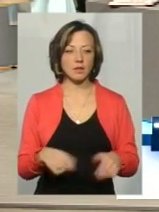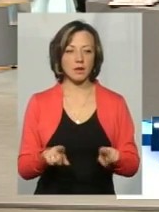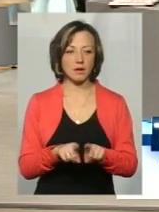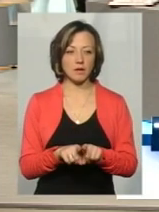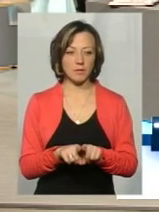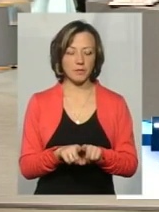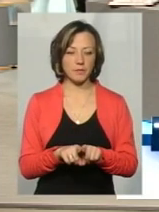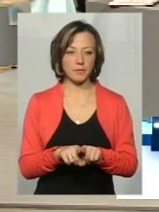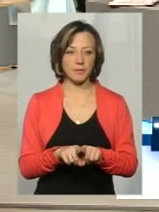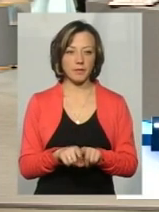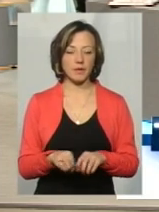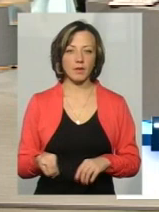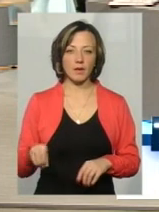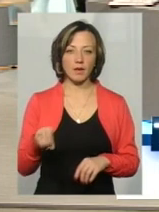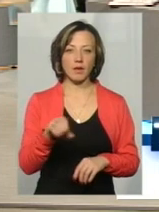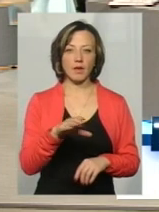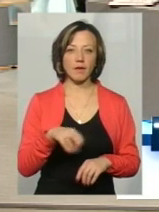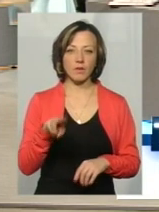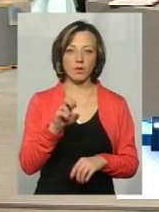Євродаж,